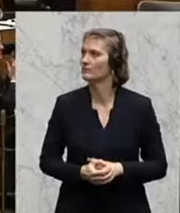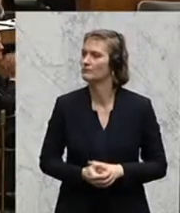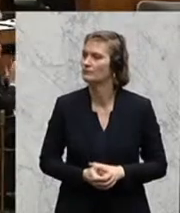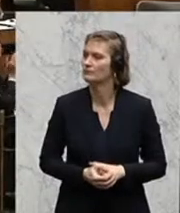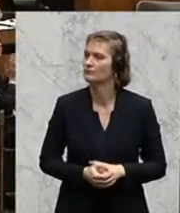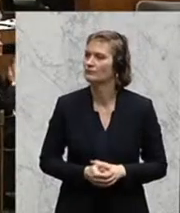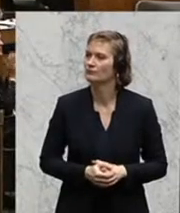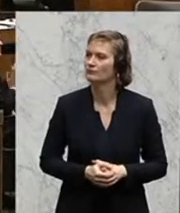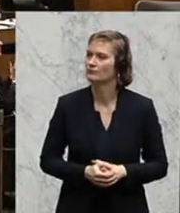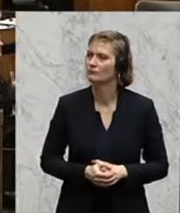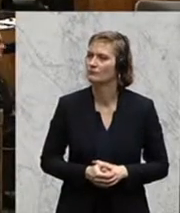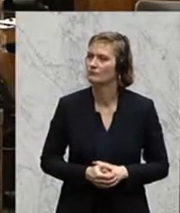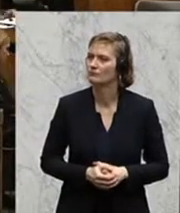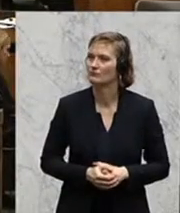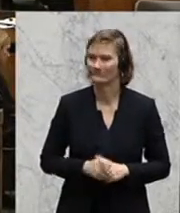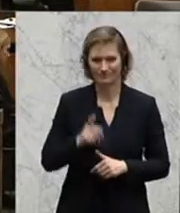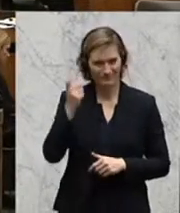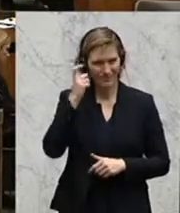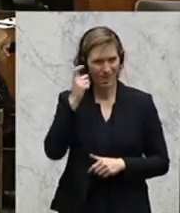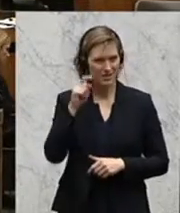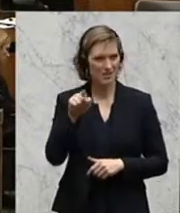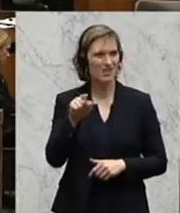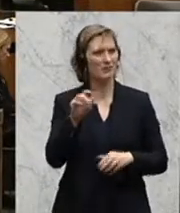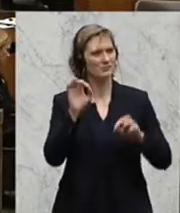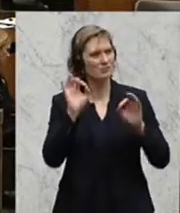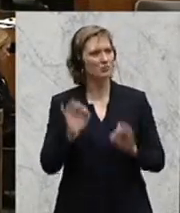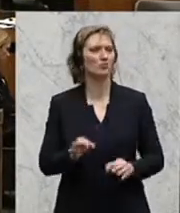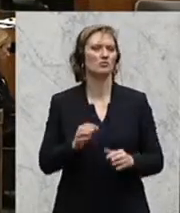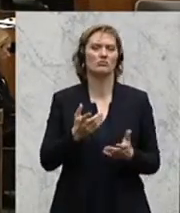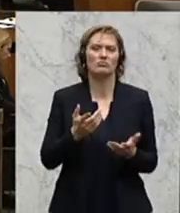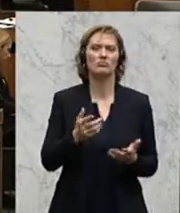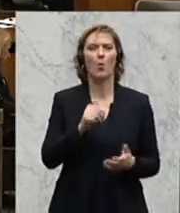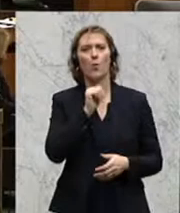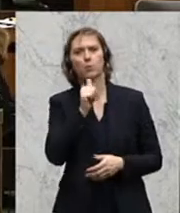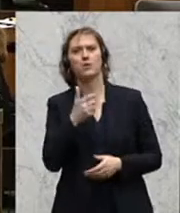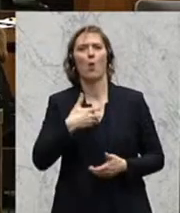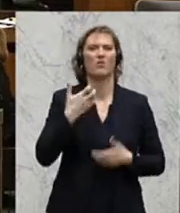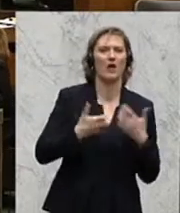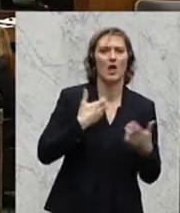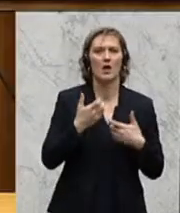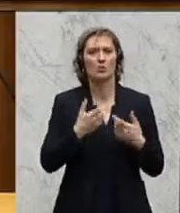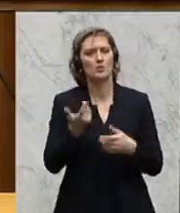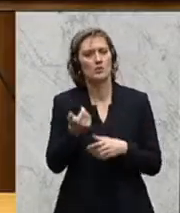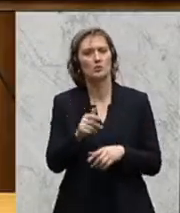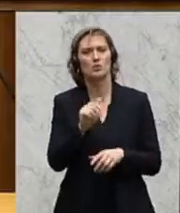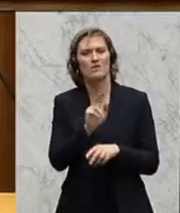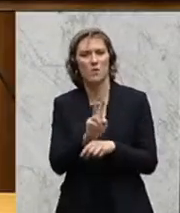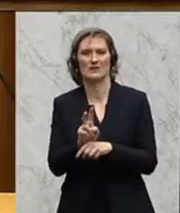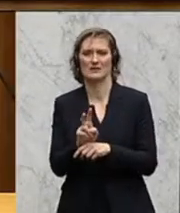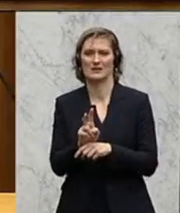Das gilt es in aller Unaufgerecktheit, aber in aller Vorsicht vor allem,